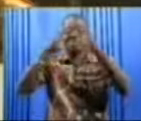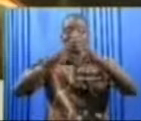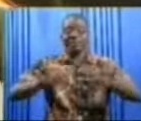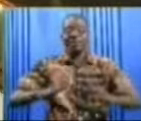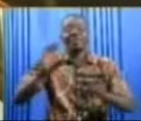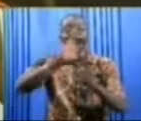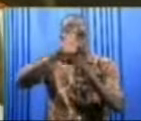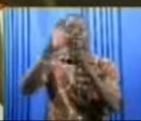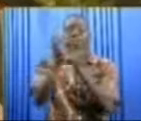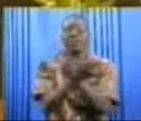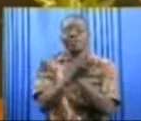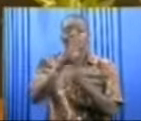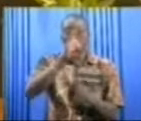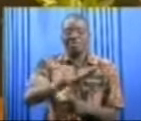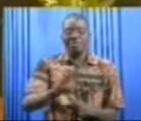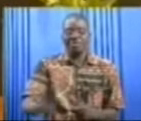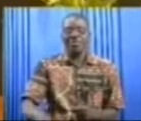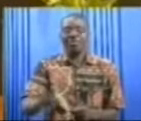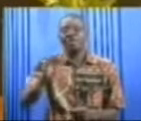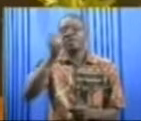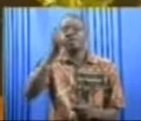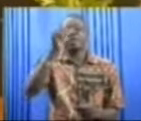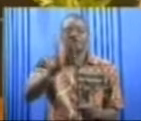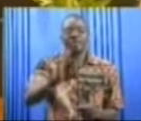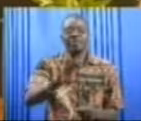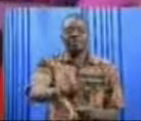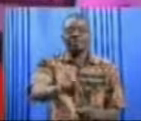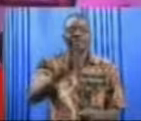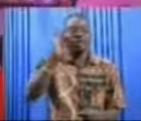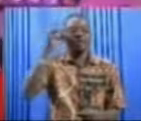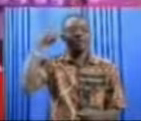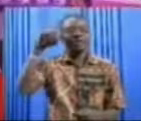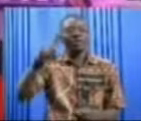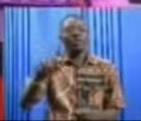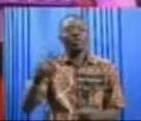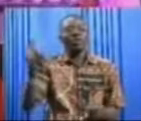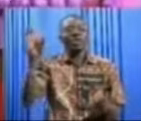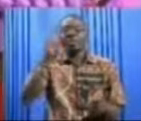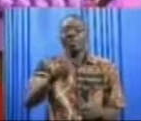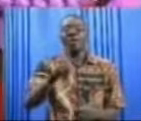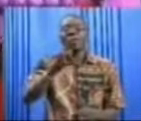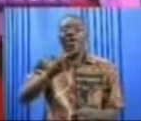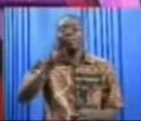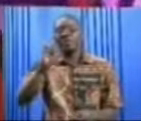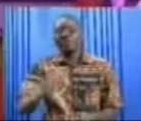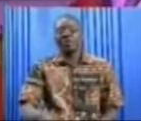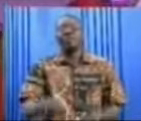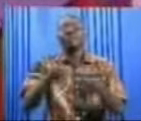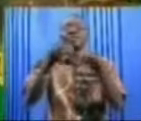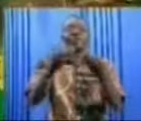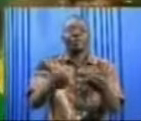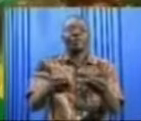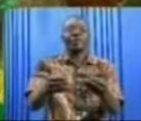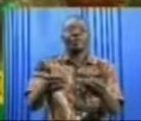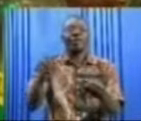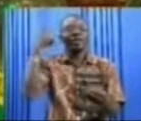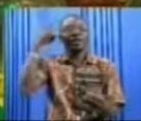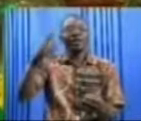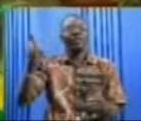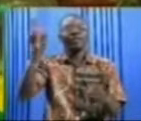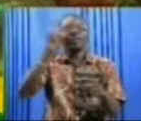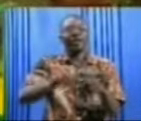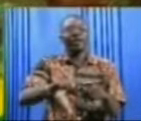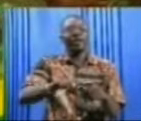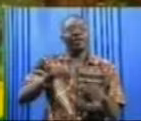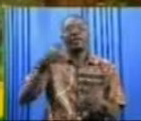culture de Bobo du Lassau que le 19e tirage de la tranche commune en tente a livré son verdict. Un verdict que seul